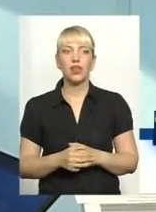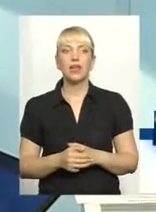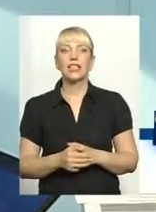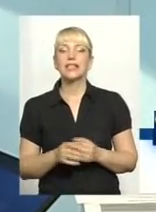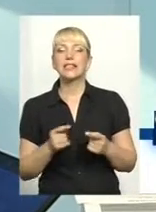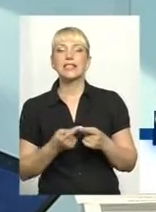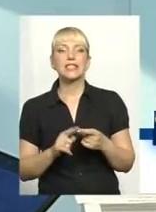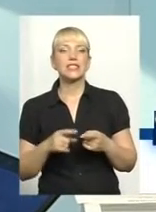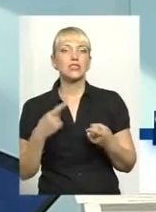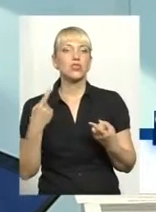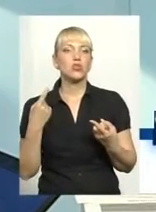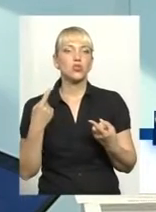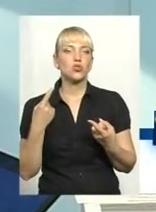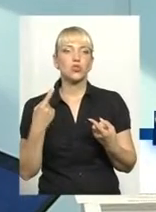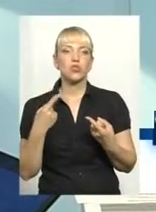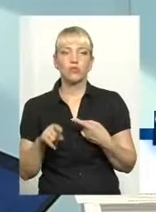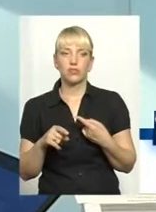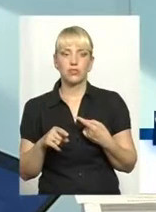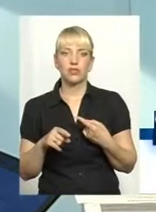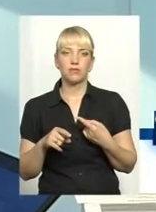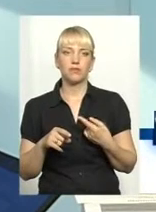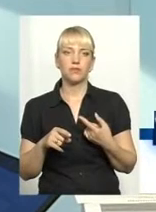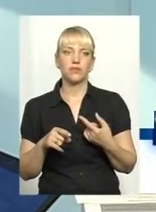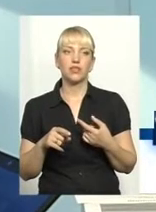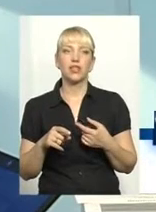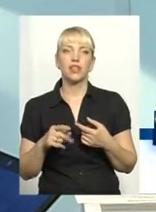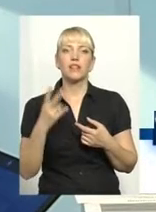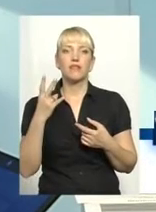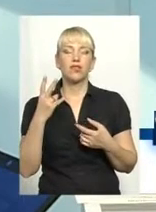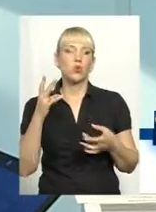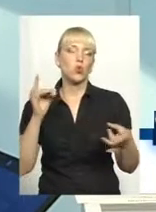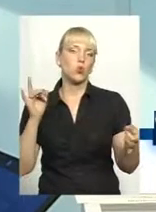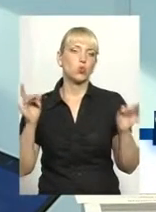на мій погляд два протилежних таких гучних